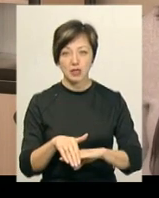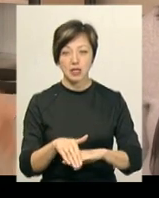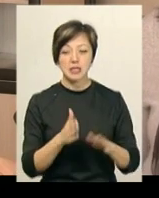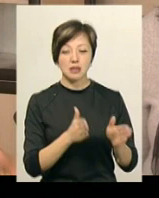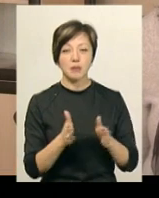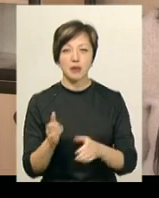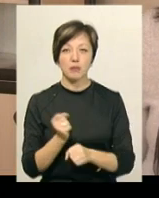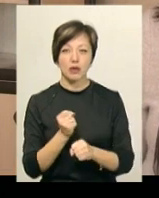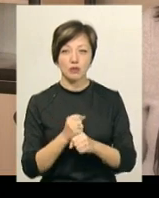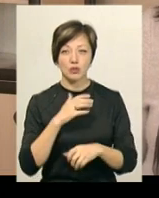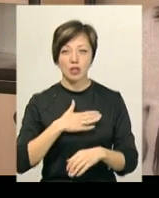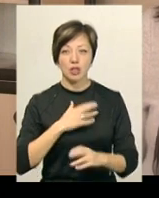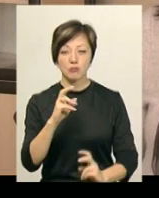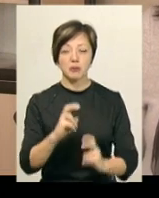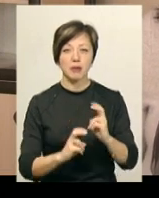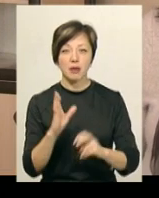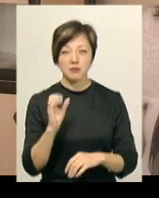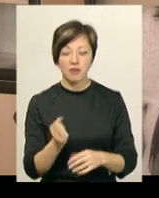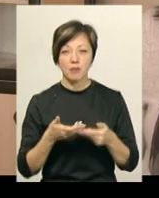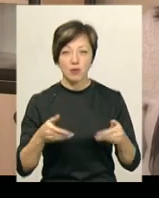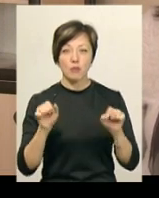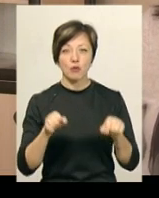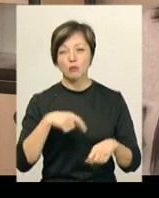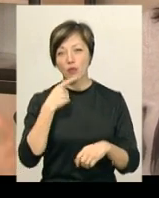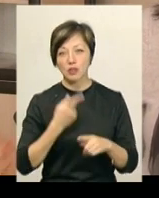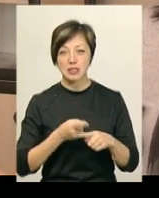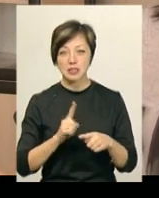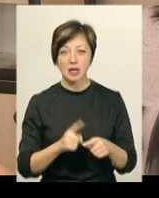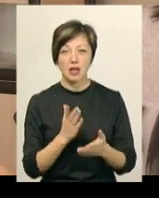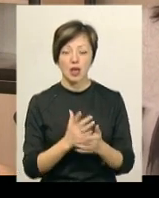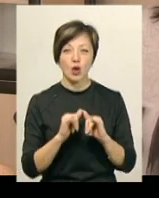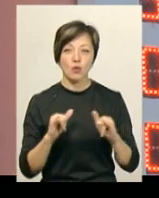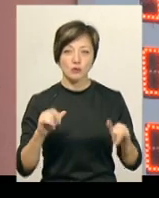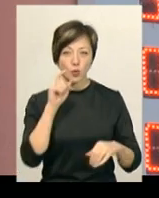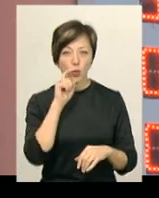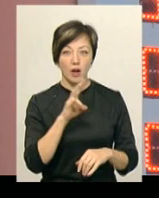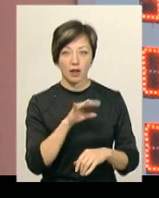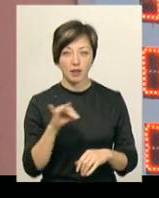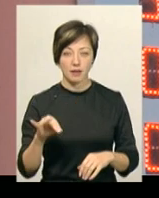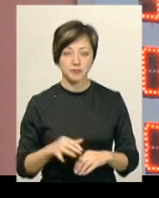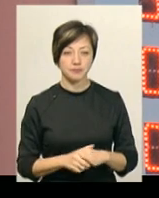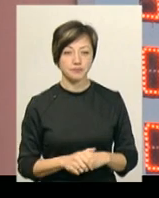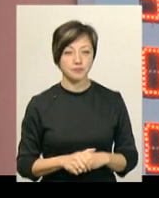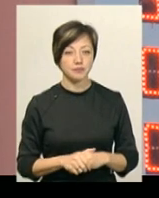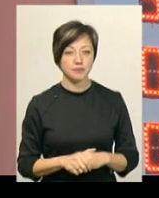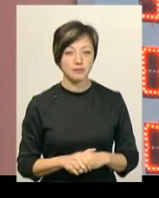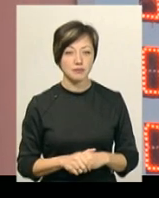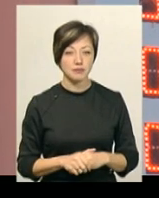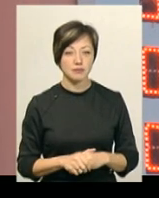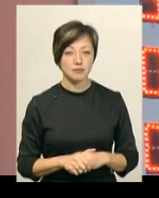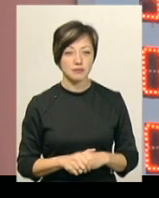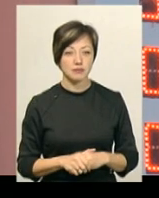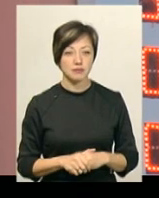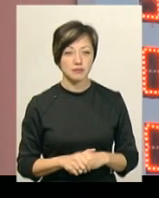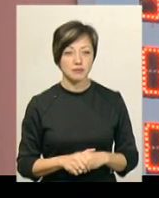стабільно працюють наші підприємства, ми можемо говорити, що це є розвиток України. Леся Боровець, Віктор Кривий, новини